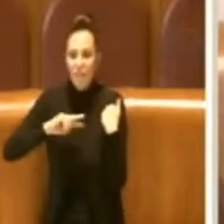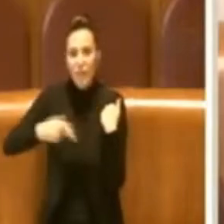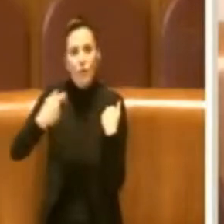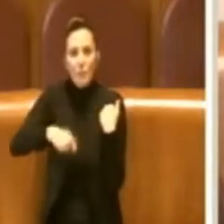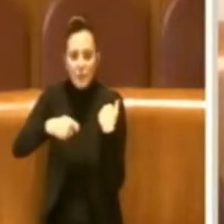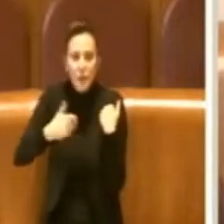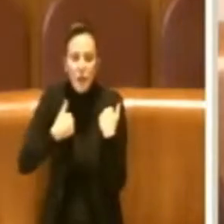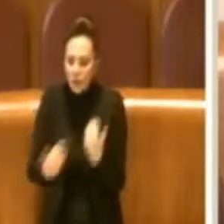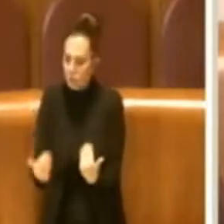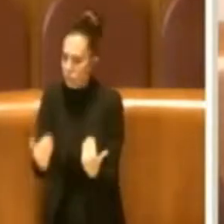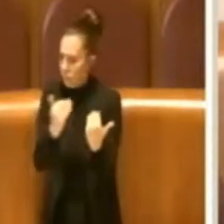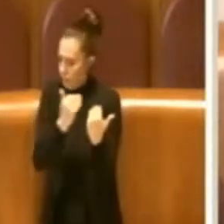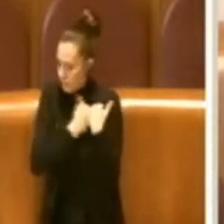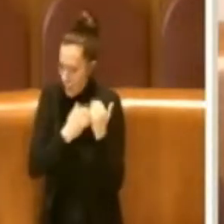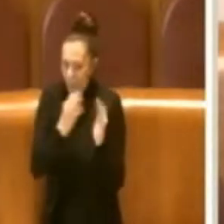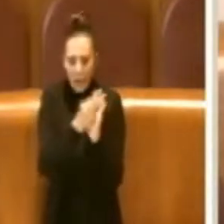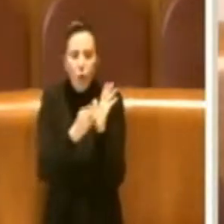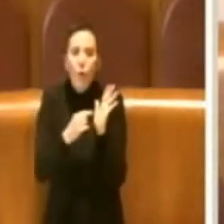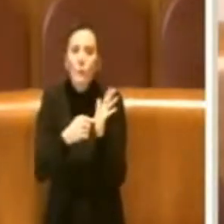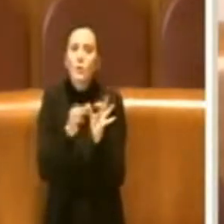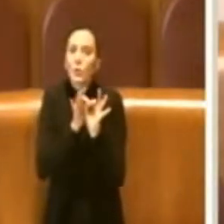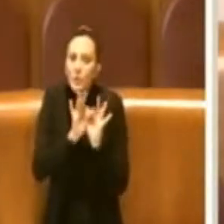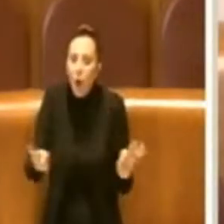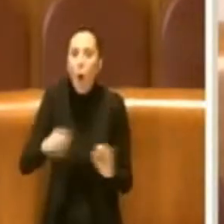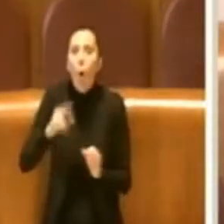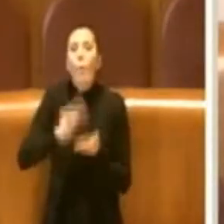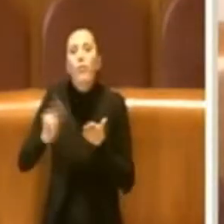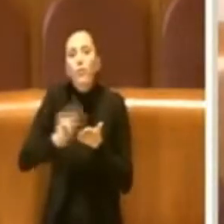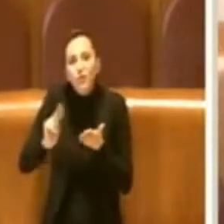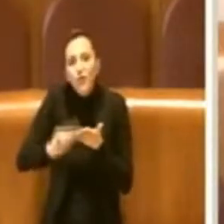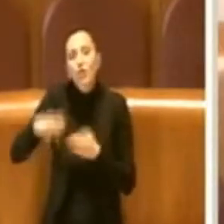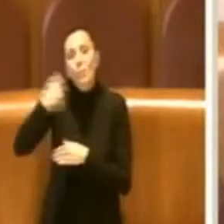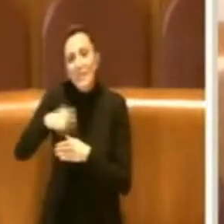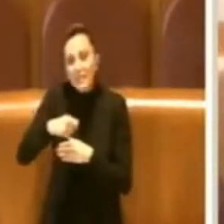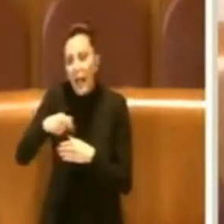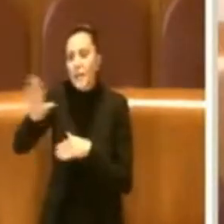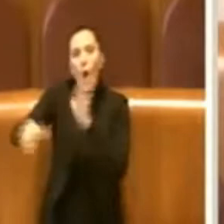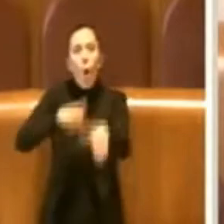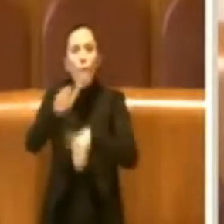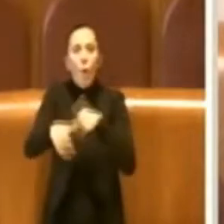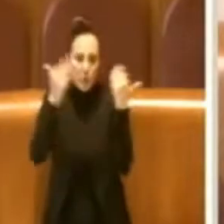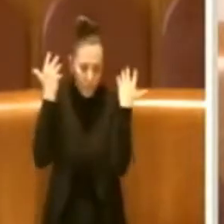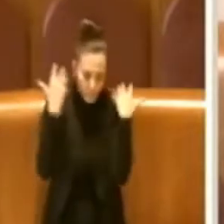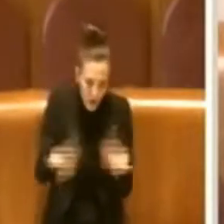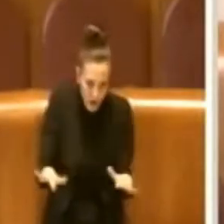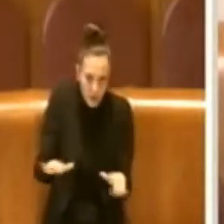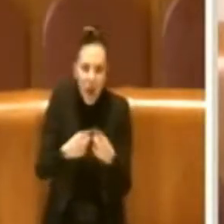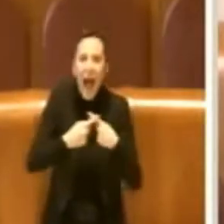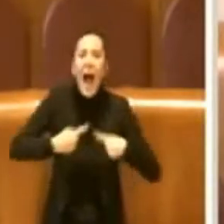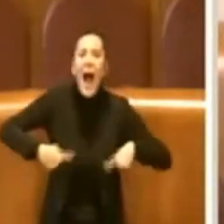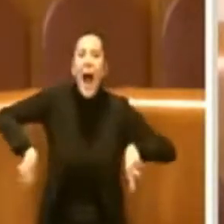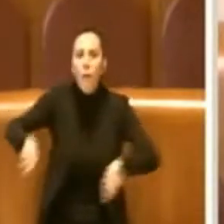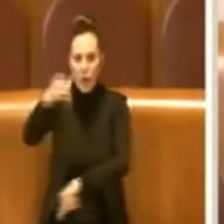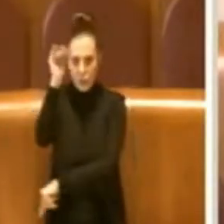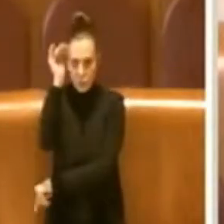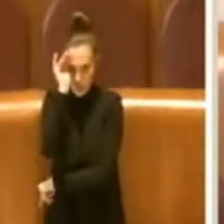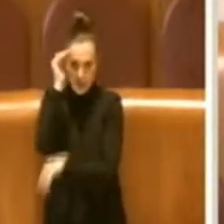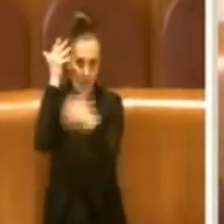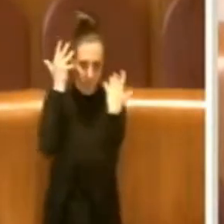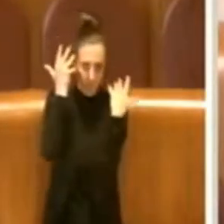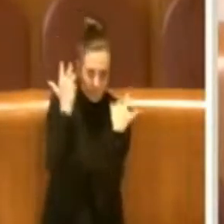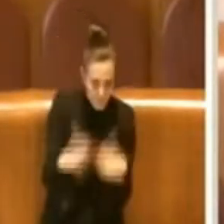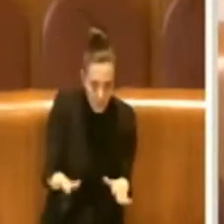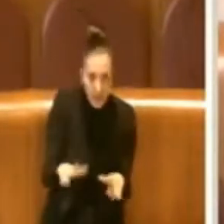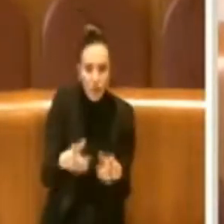assunte. Il regolamento è stato rispettato, l'ufficio di presidenza è stato convocato, l'aula è stata ascoltata, abbiamo fatto